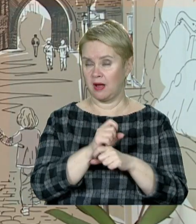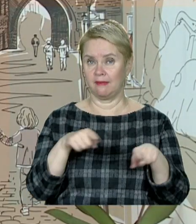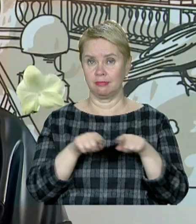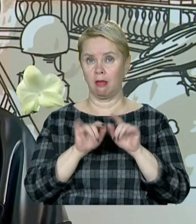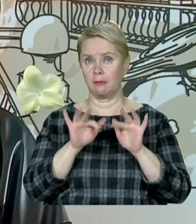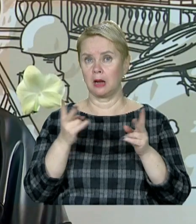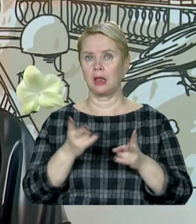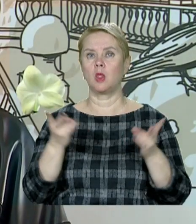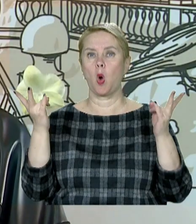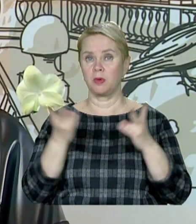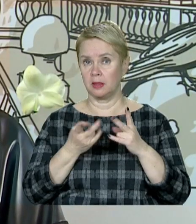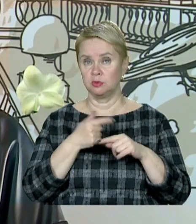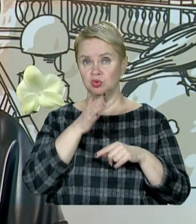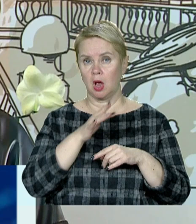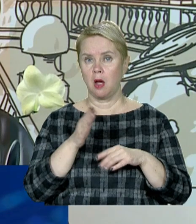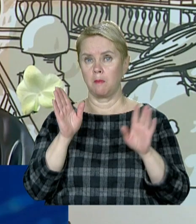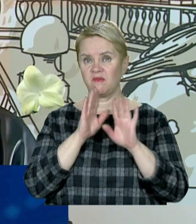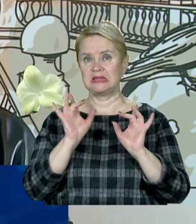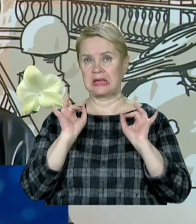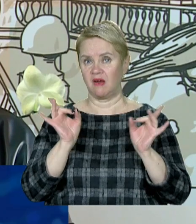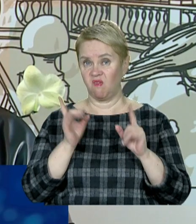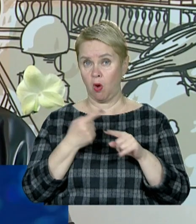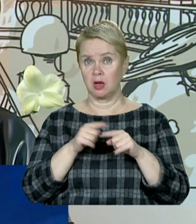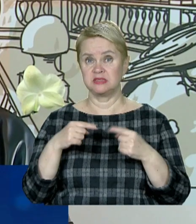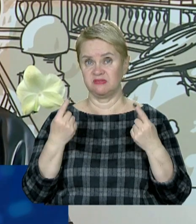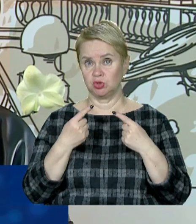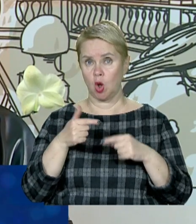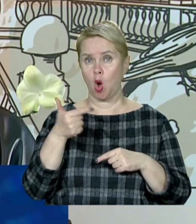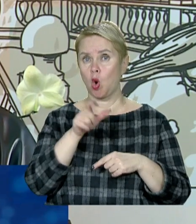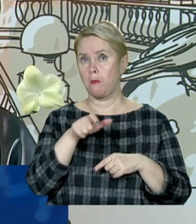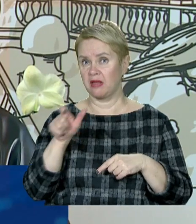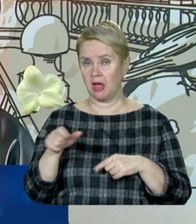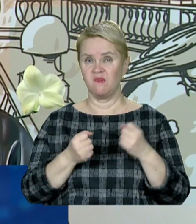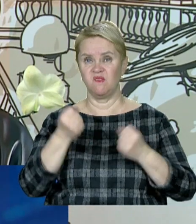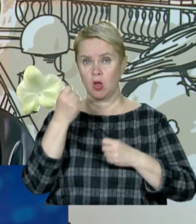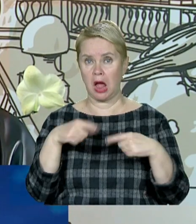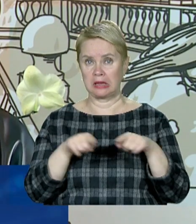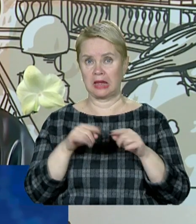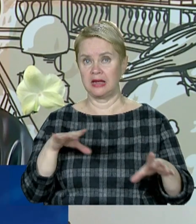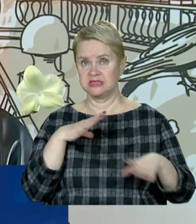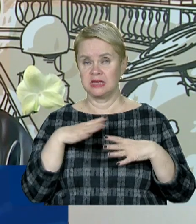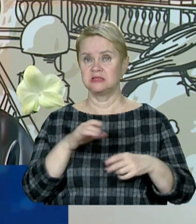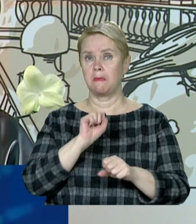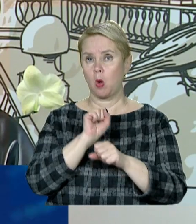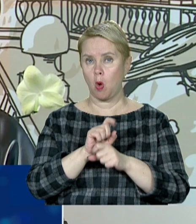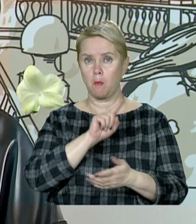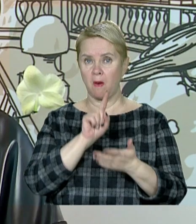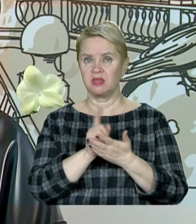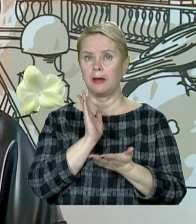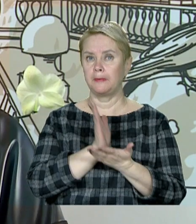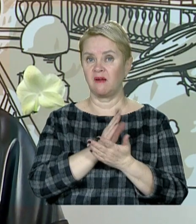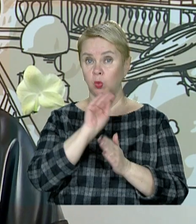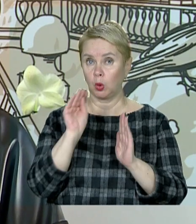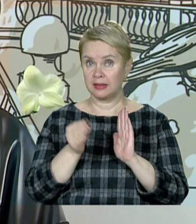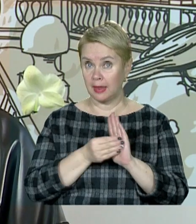Дана міра є необхідною, тому що під час повітряної тривоги, як звичайні громадяни, водії, а також інспектори з паркування повинні перебувати